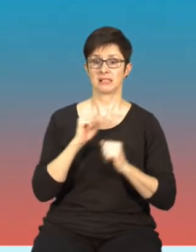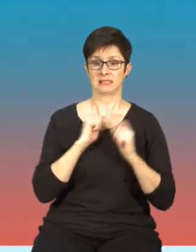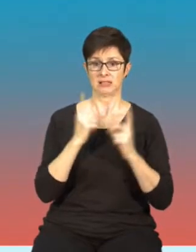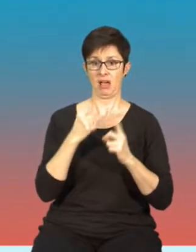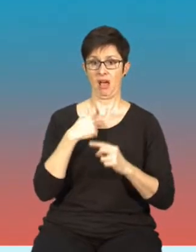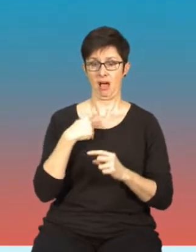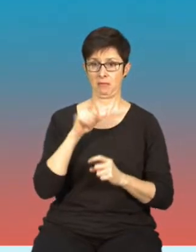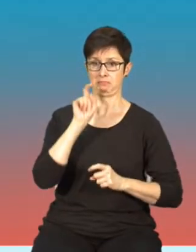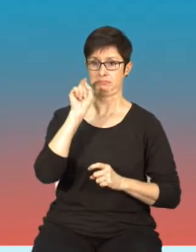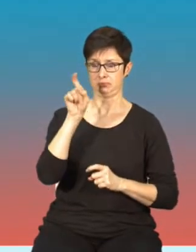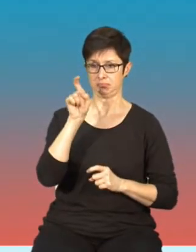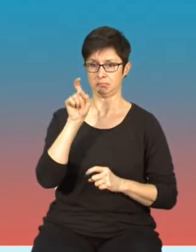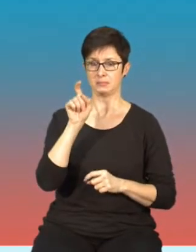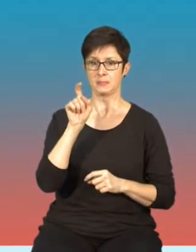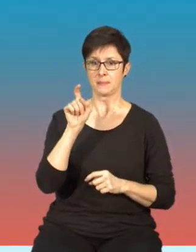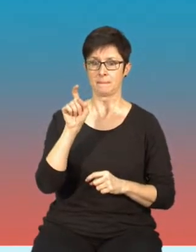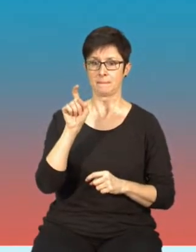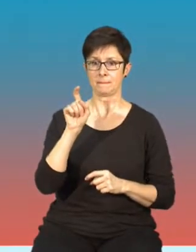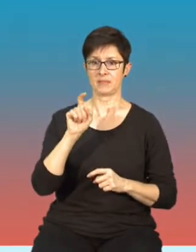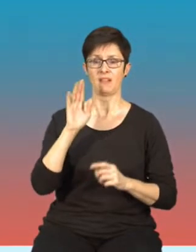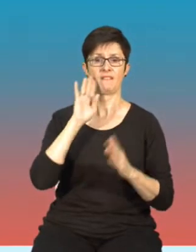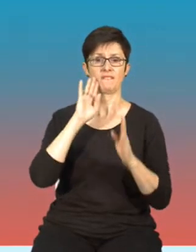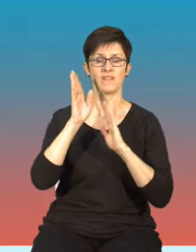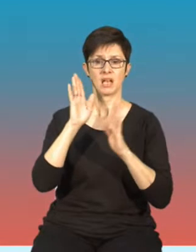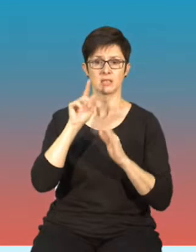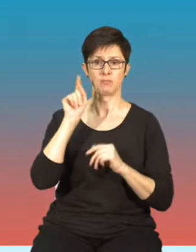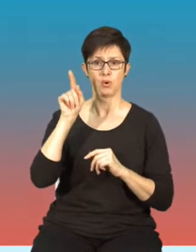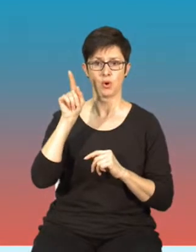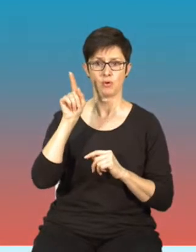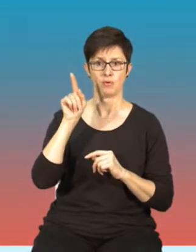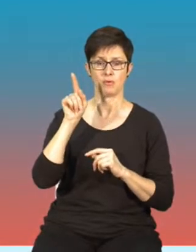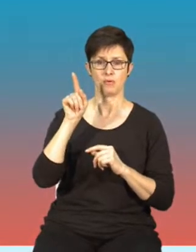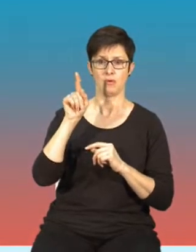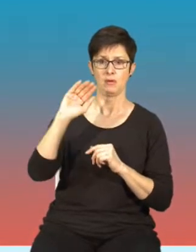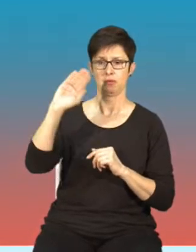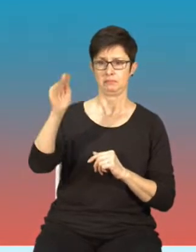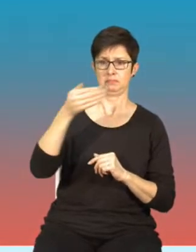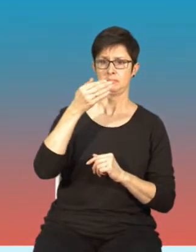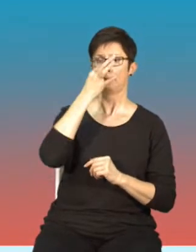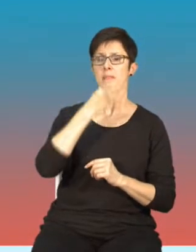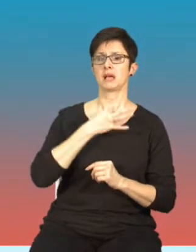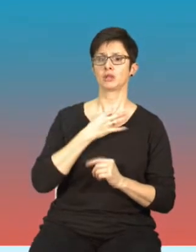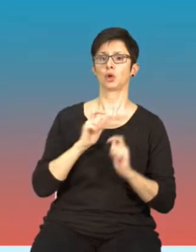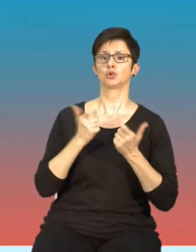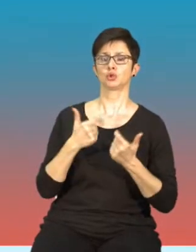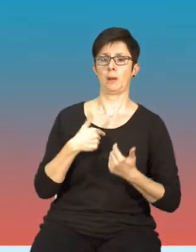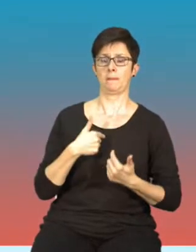niego skorzystamy, to Facebook zapyta nas, co chcemy